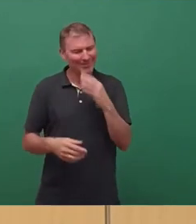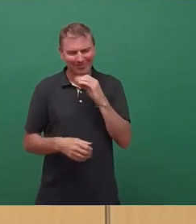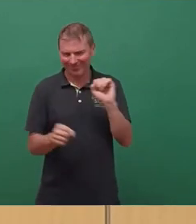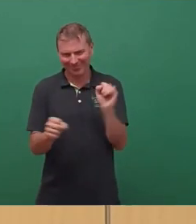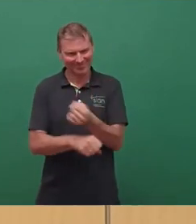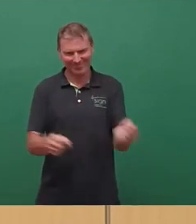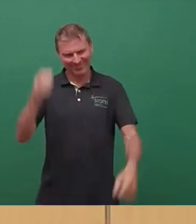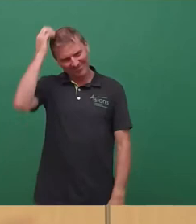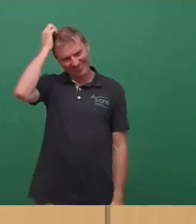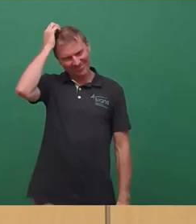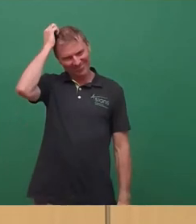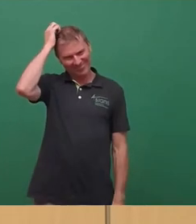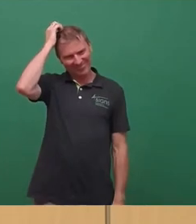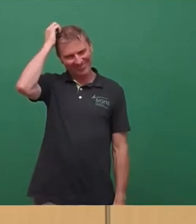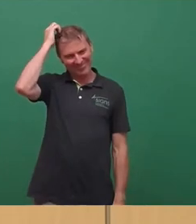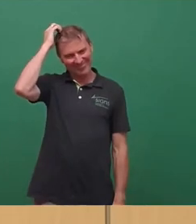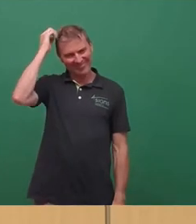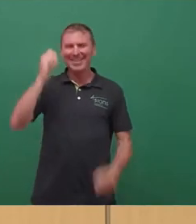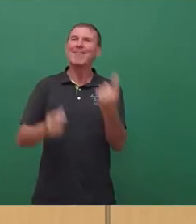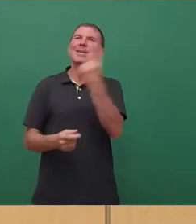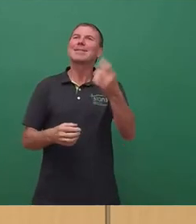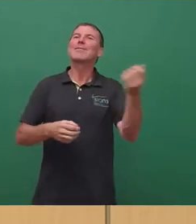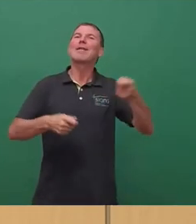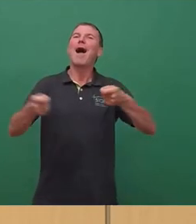Wie jene von Frankfurt am Main.